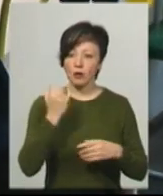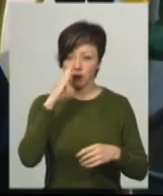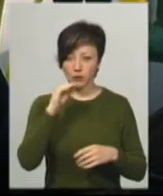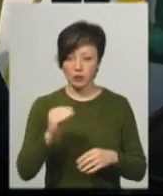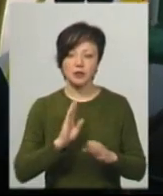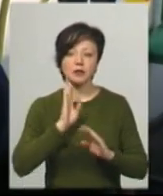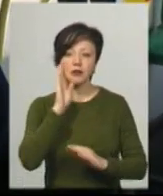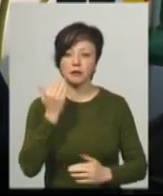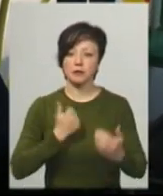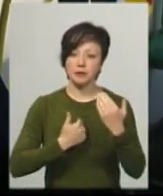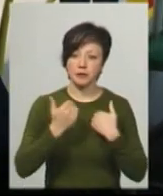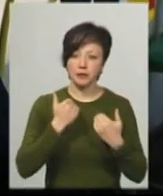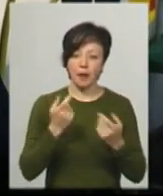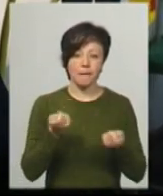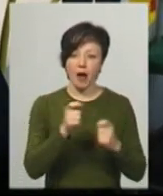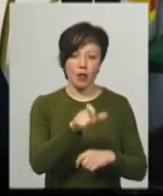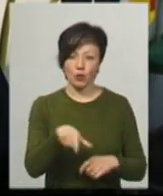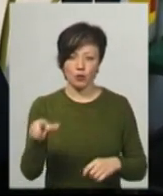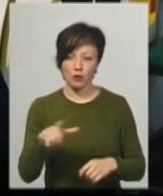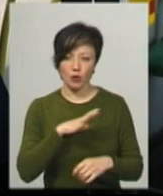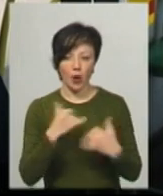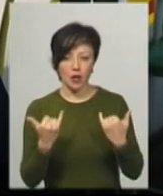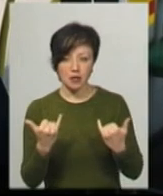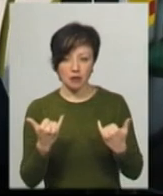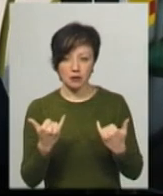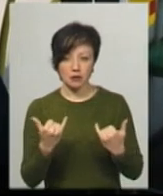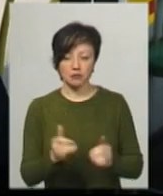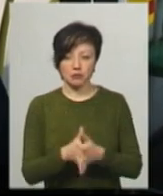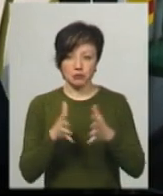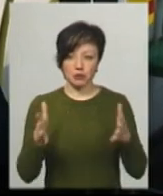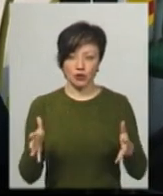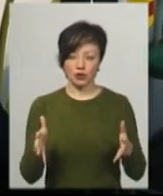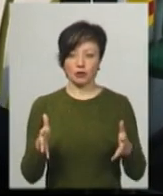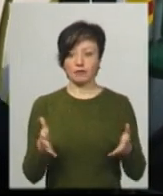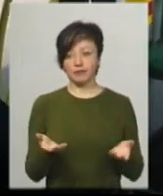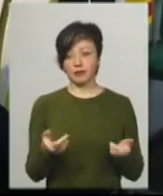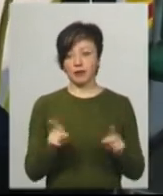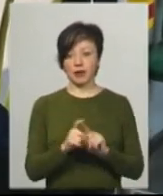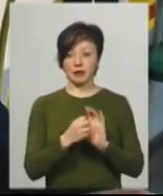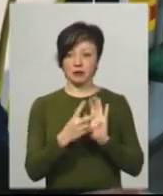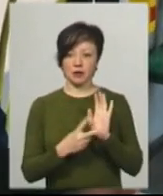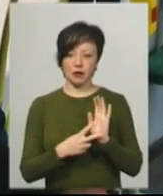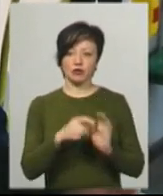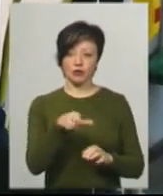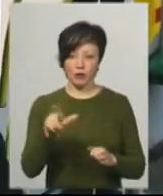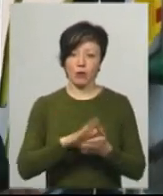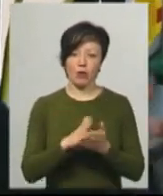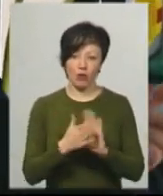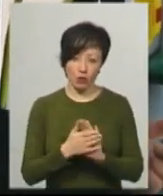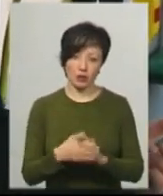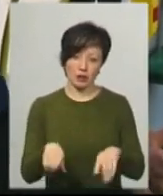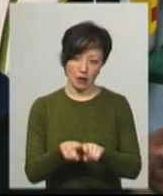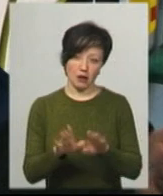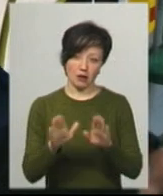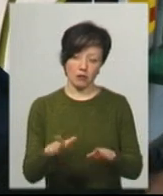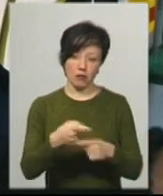З самого ранку взагалі було мало людей, а зараз то більше. Ну, так, 17 чоловік положено, так